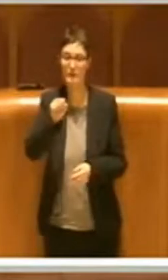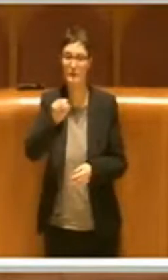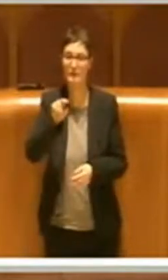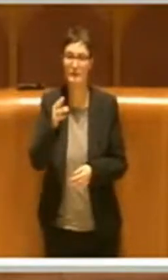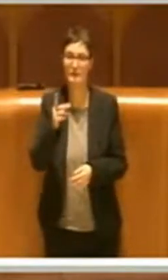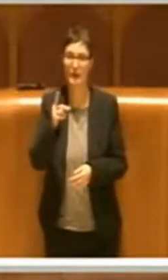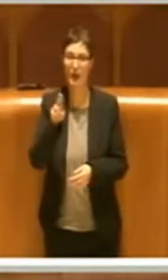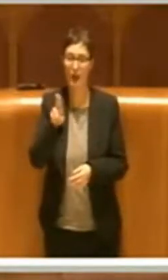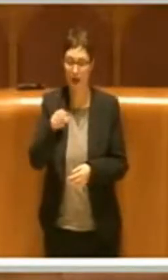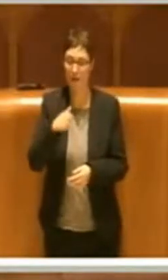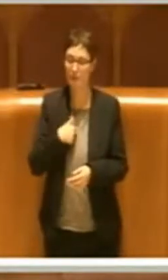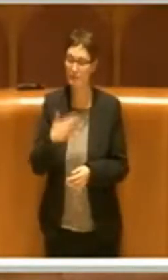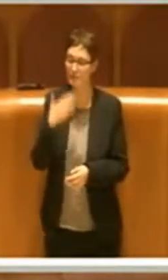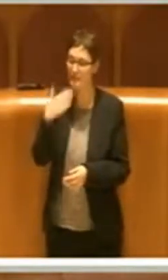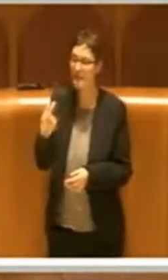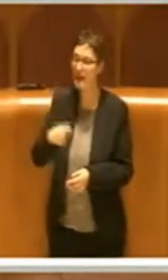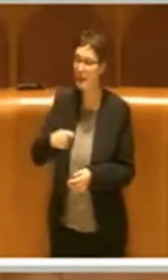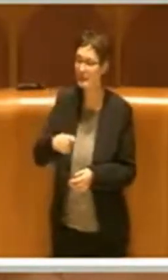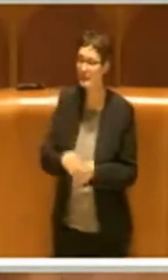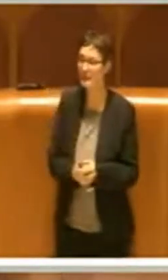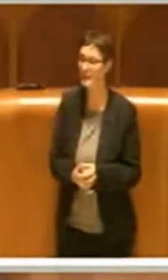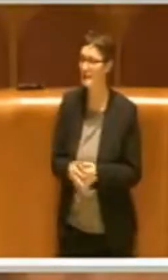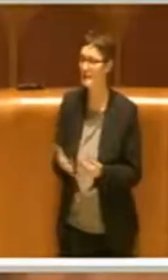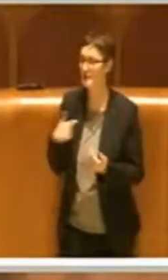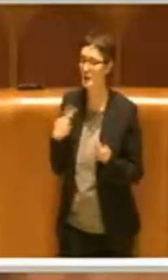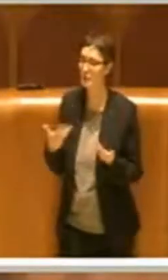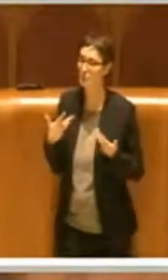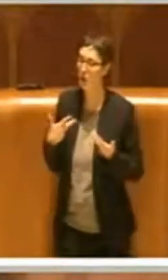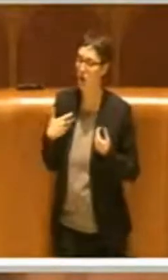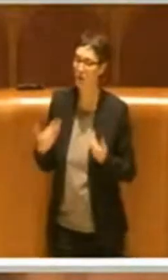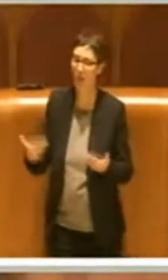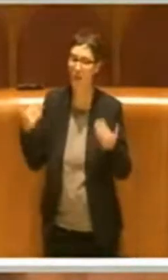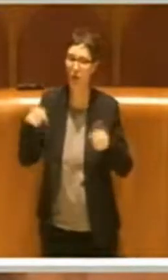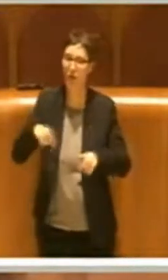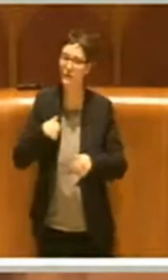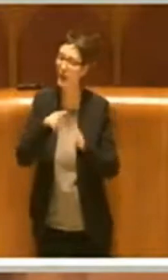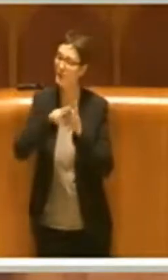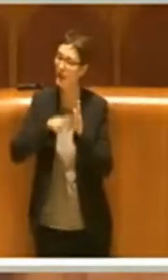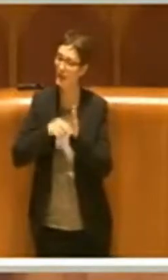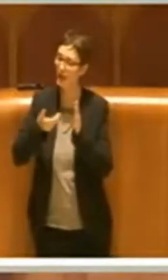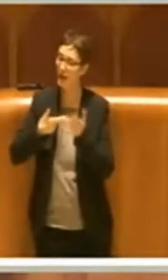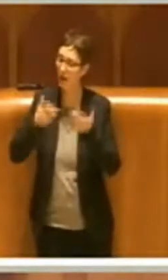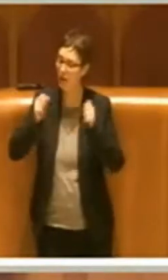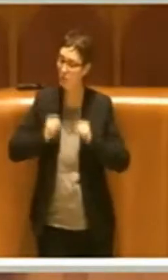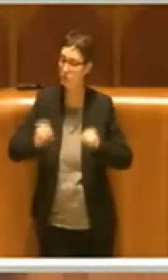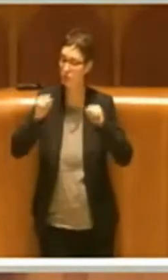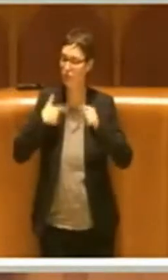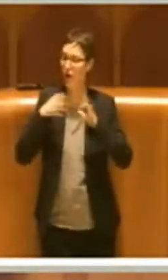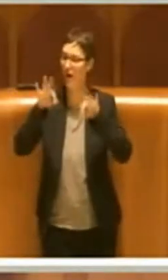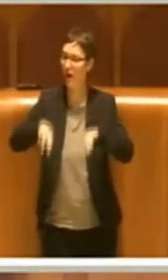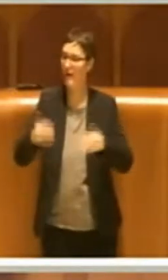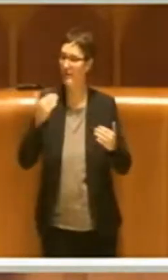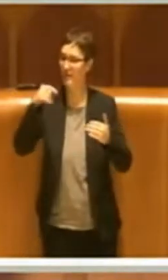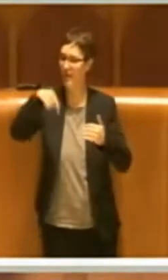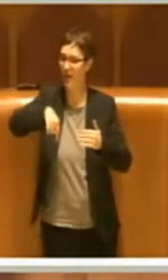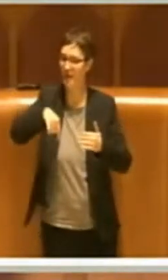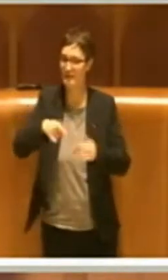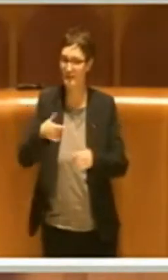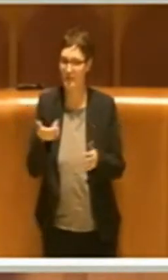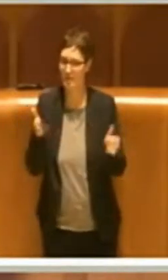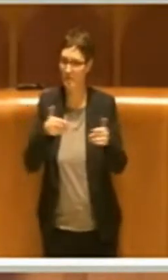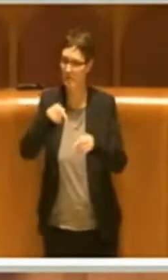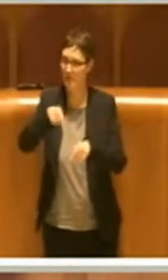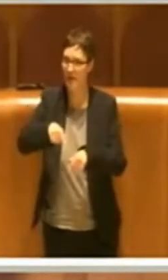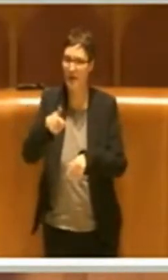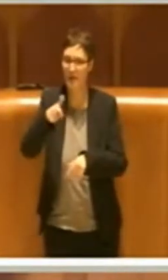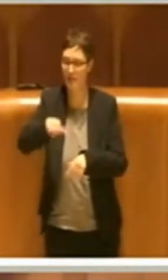Grazie Presidente, sono contento che finalmente il regolamento sia riuscito ad approdare in aula, in quanto appunto è